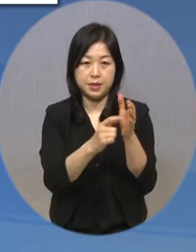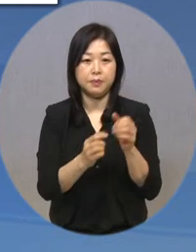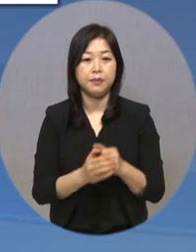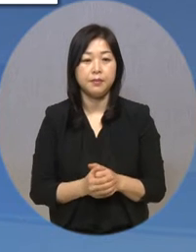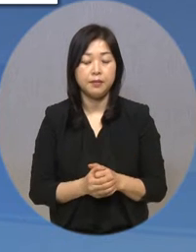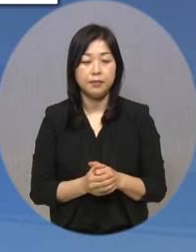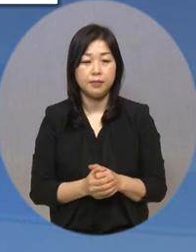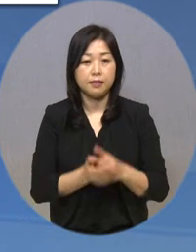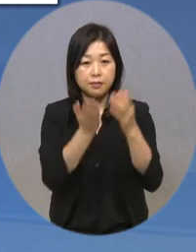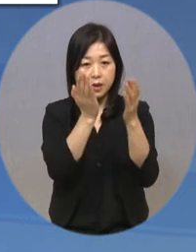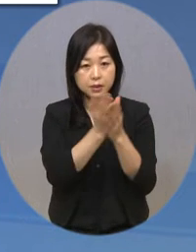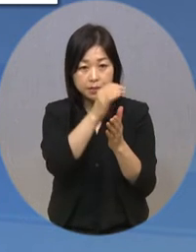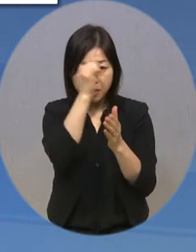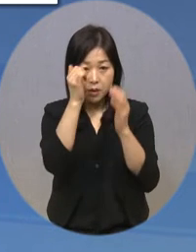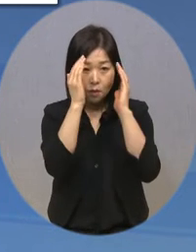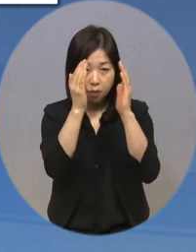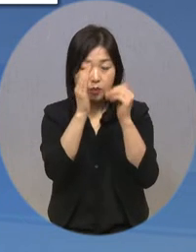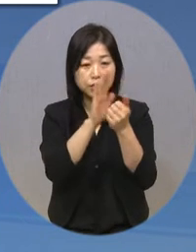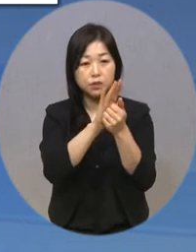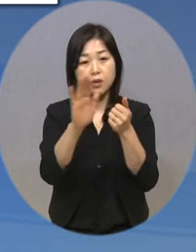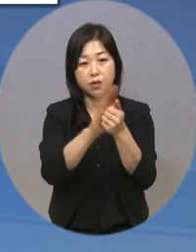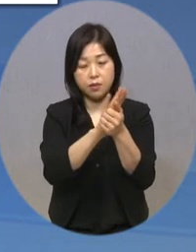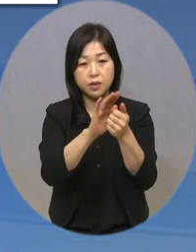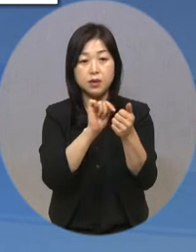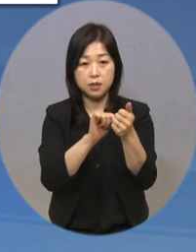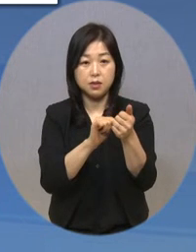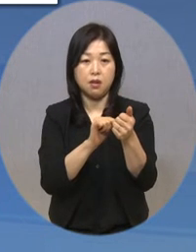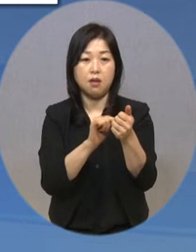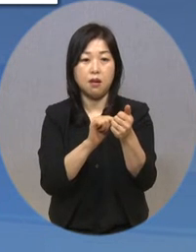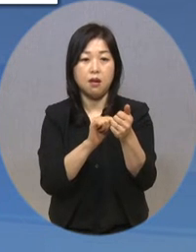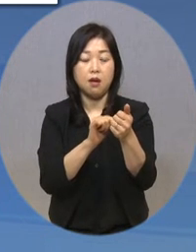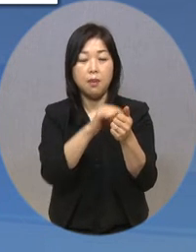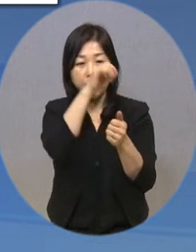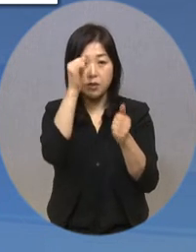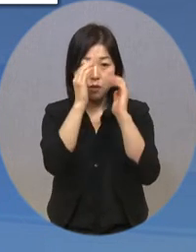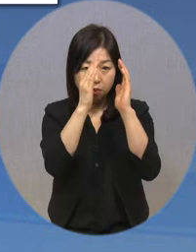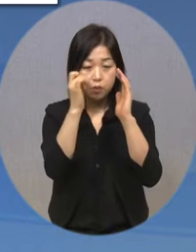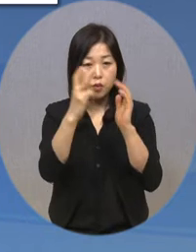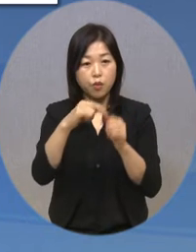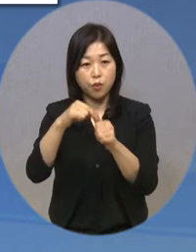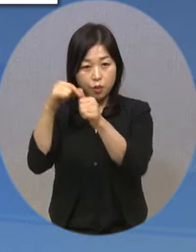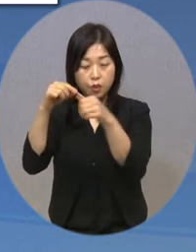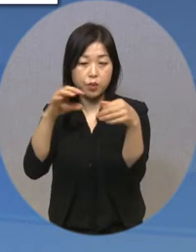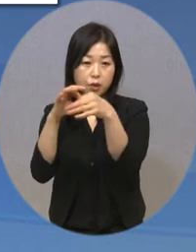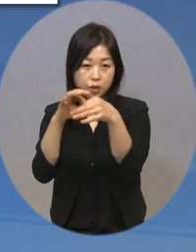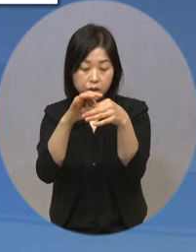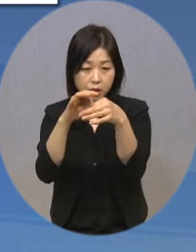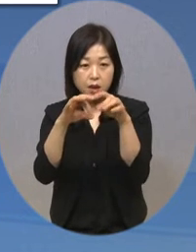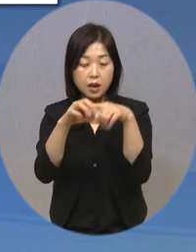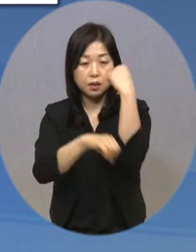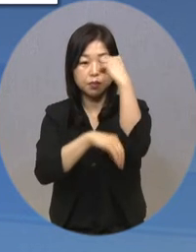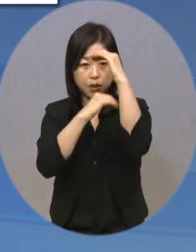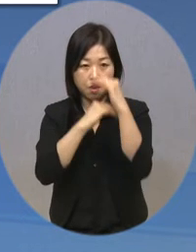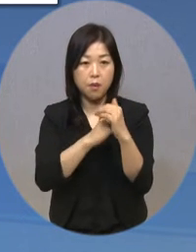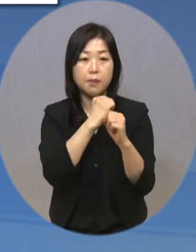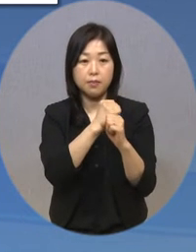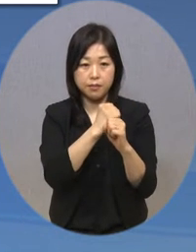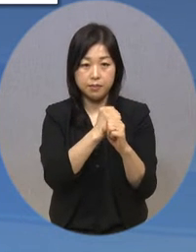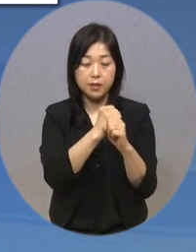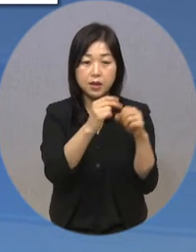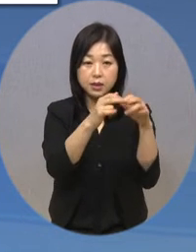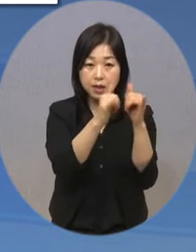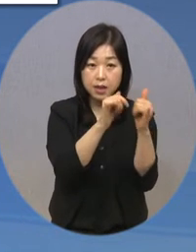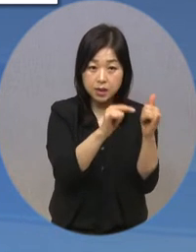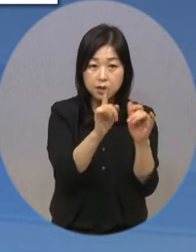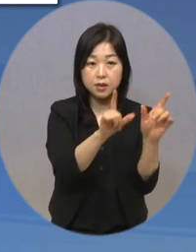아울러 맞춤형 평생학습 지원 서비스를 제공하고 평생학습과 고용의 연계 근거를 마련해 당사자의